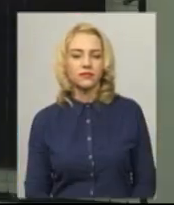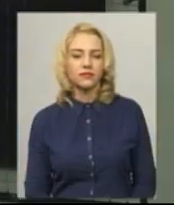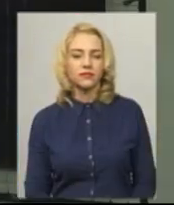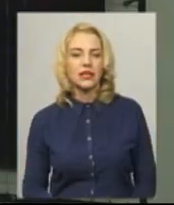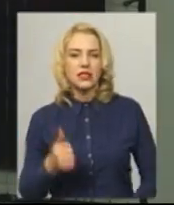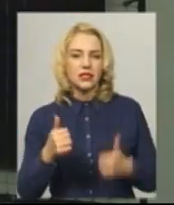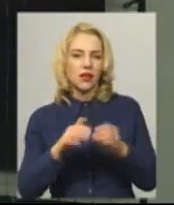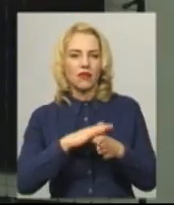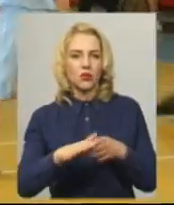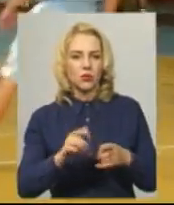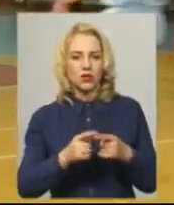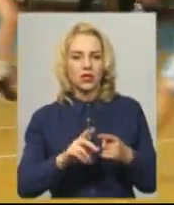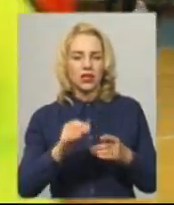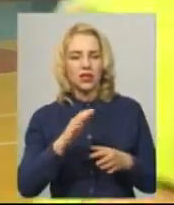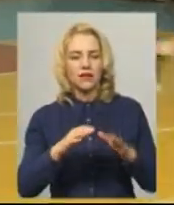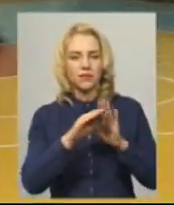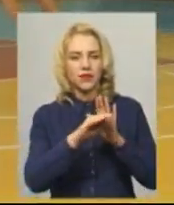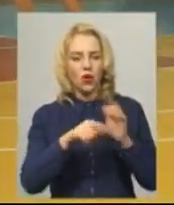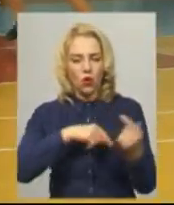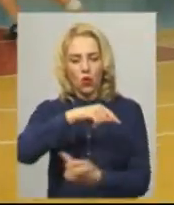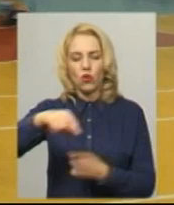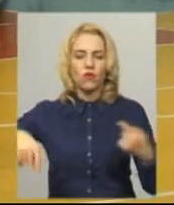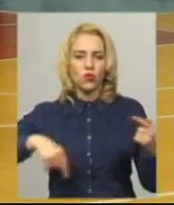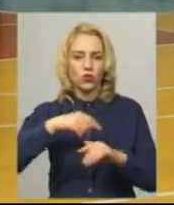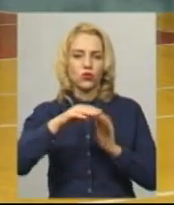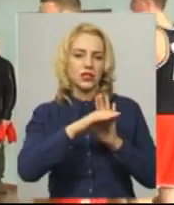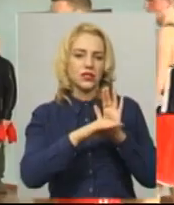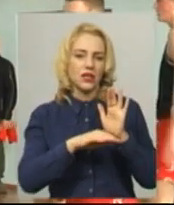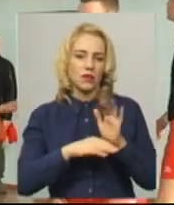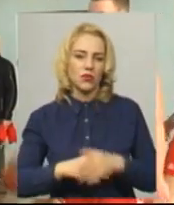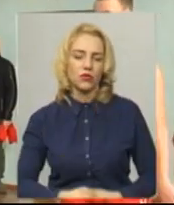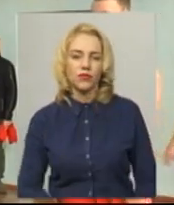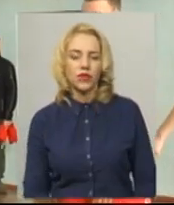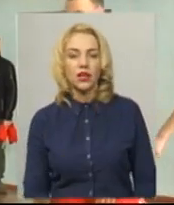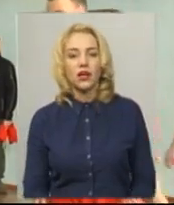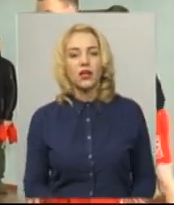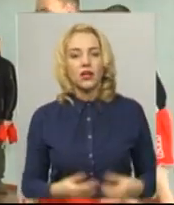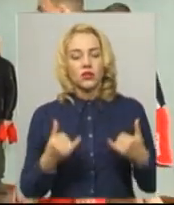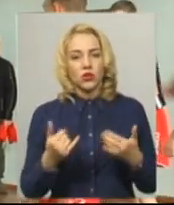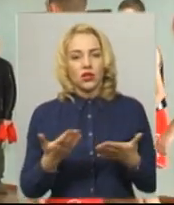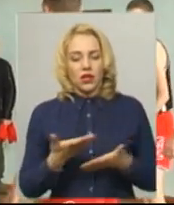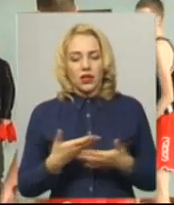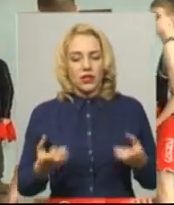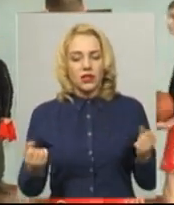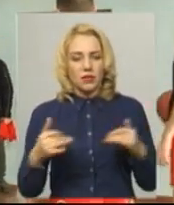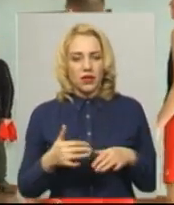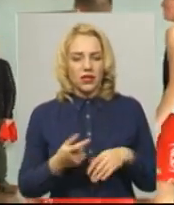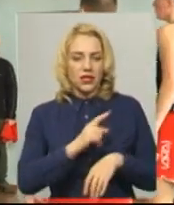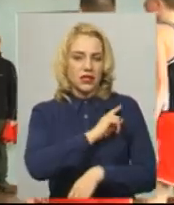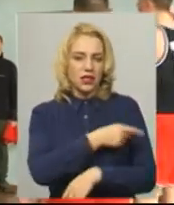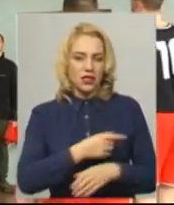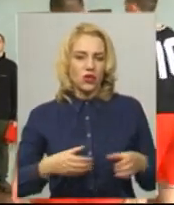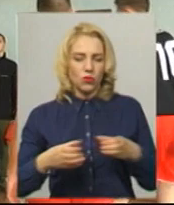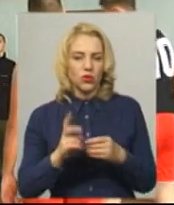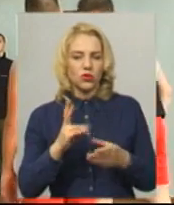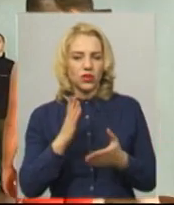Змагання відбувається за коловою системою, каже головний суддя змагань Сергій Лозінський. Сьогодні у нас зібралися сильніші команди, які зараз є в